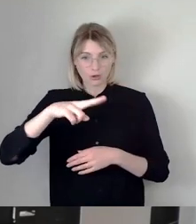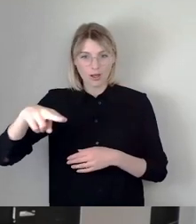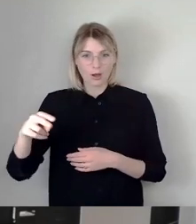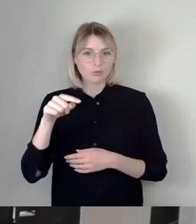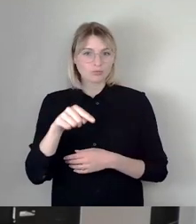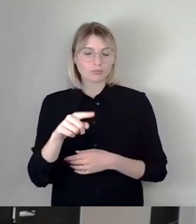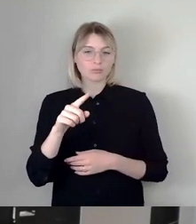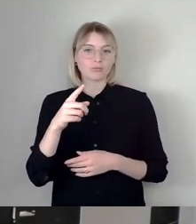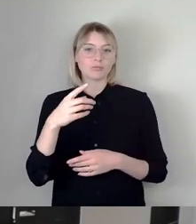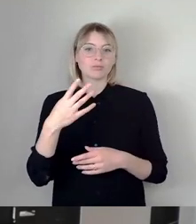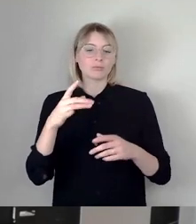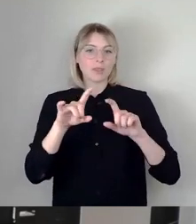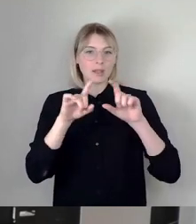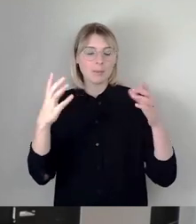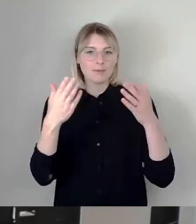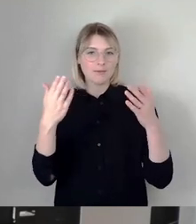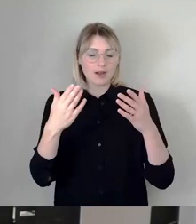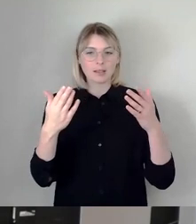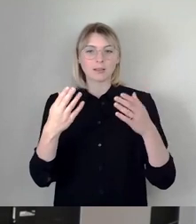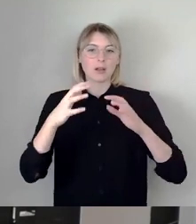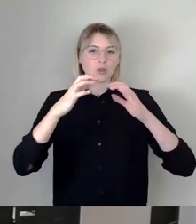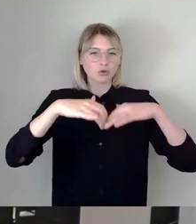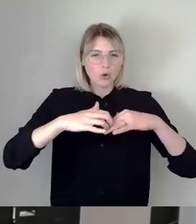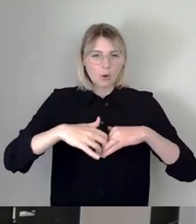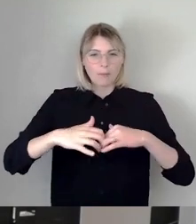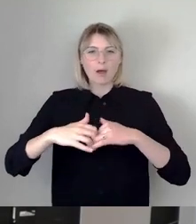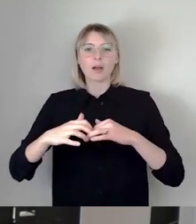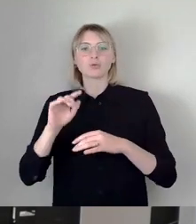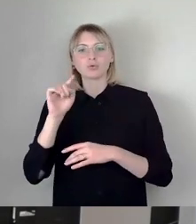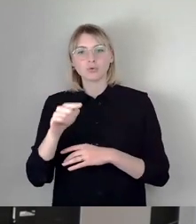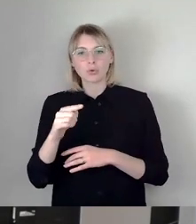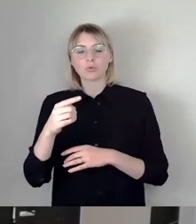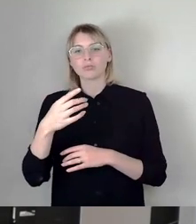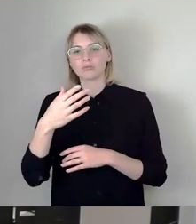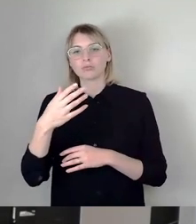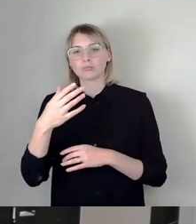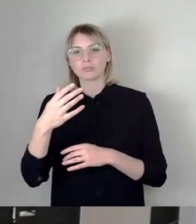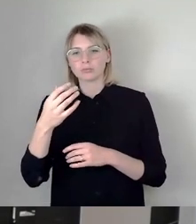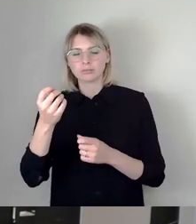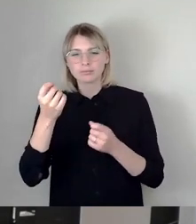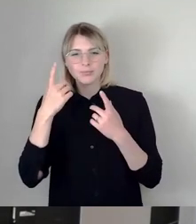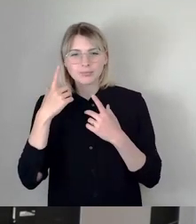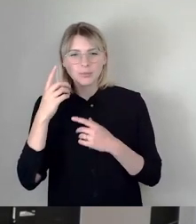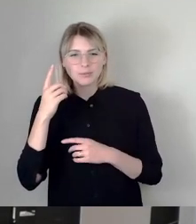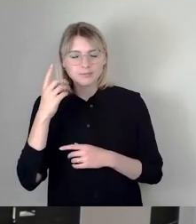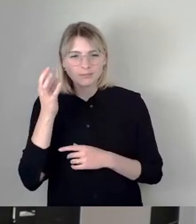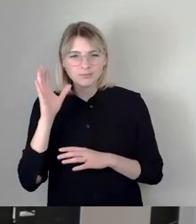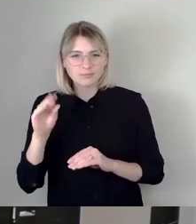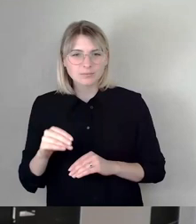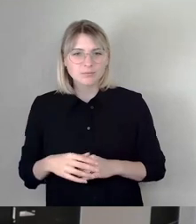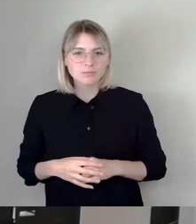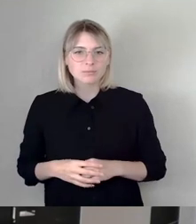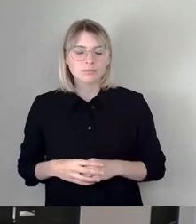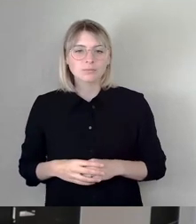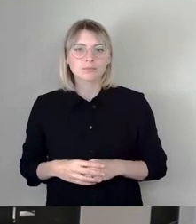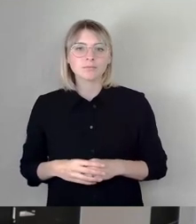zu lebendigen Grünräumen. Ein wesentlicher Teil des Buga-Geländes, das vorgesehen ist, wird in meinem Wahlkreis